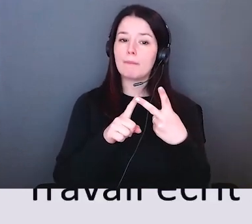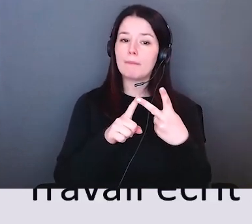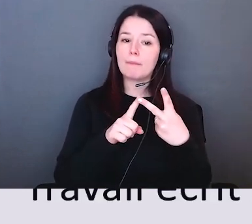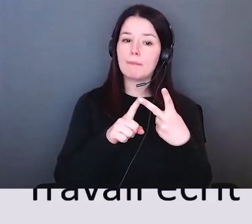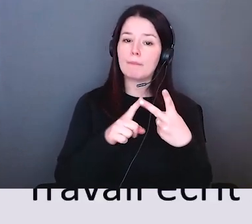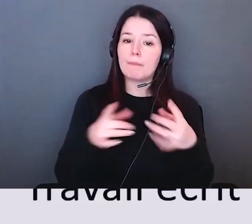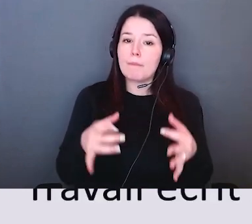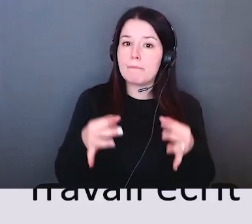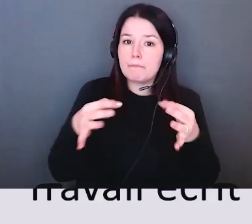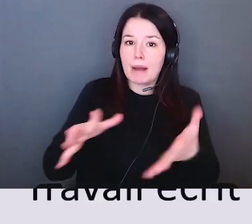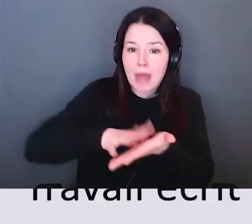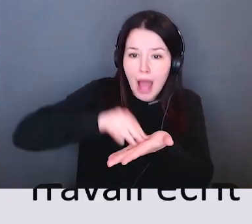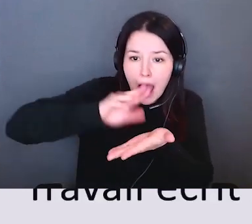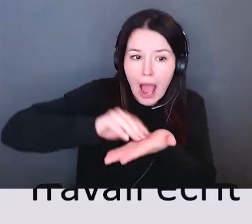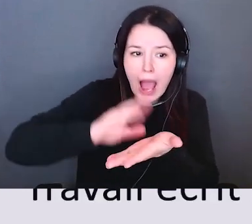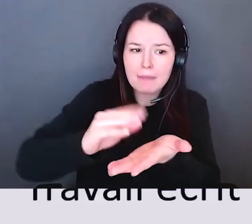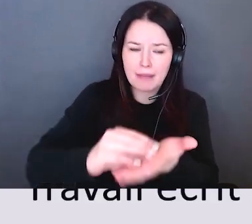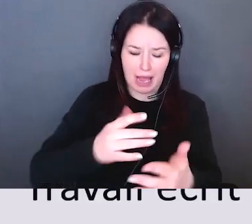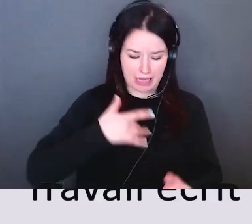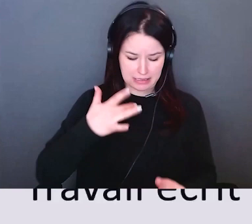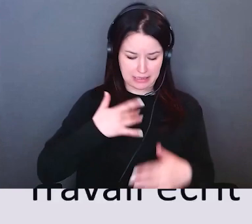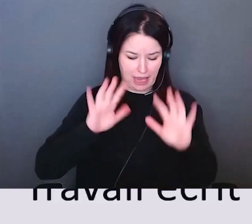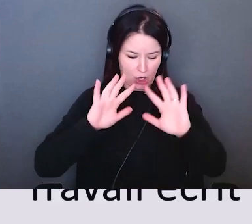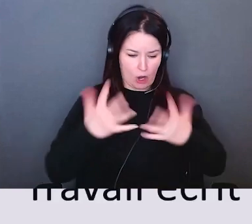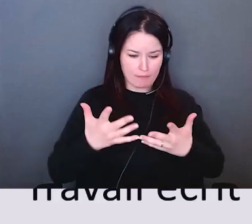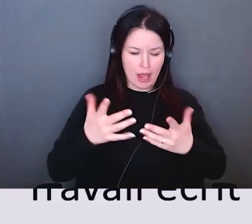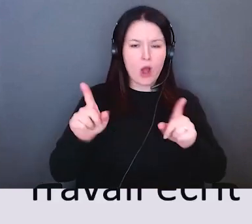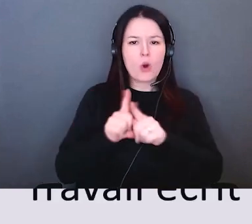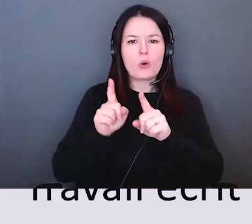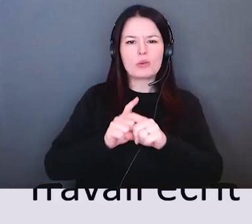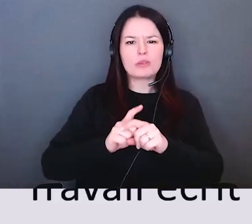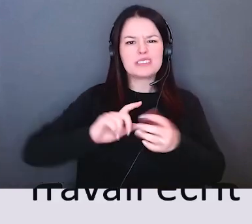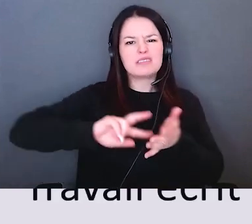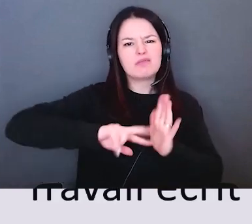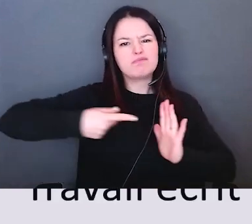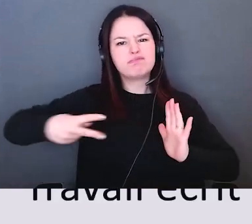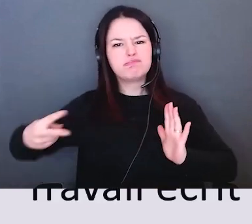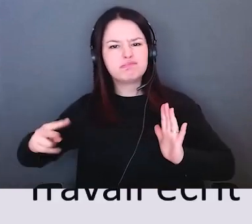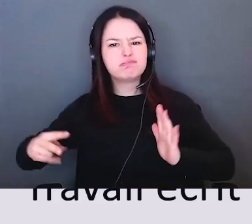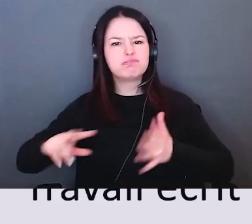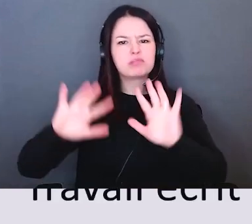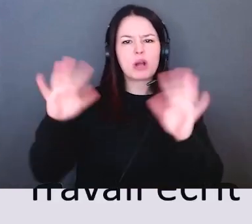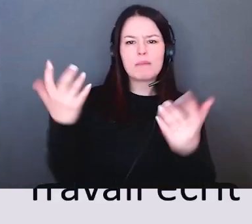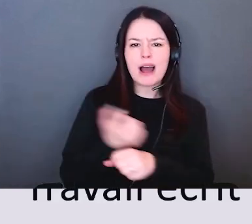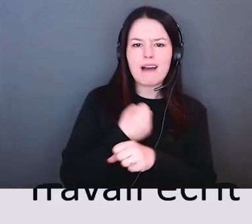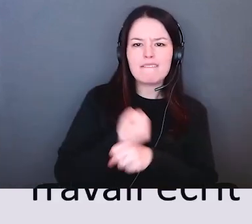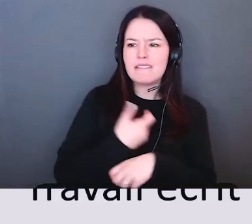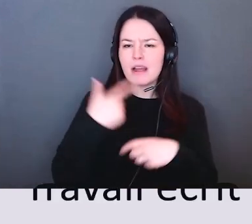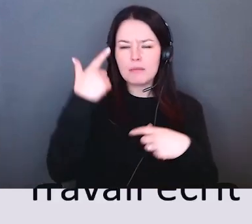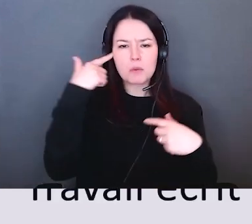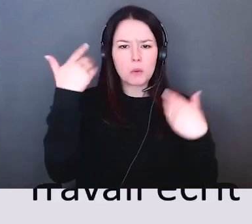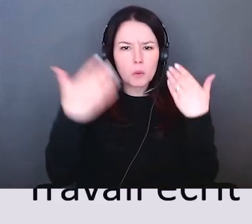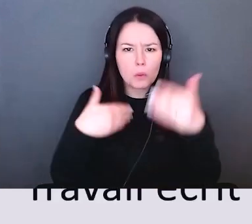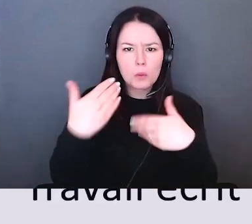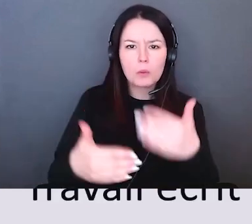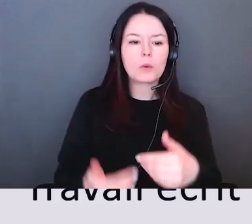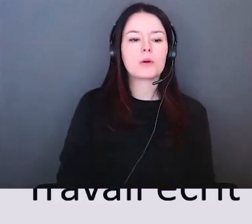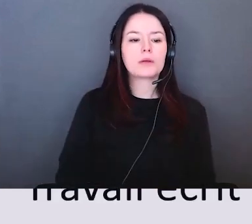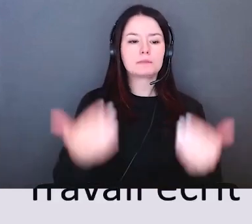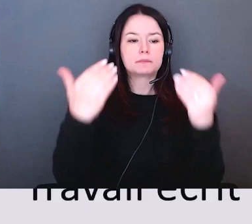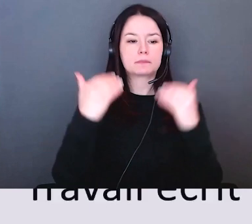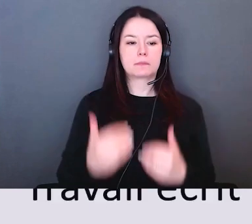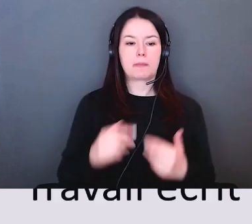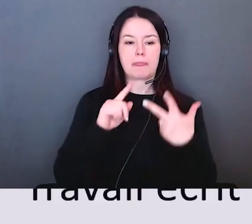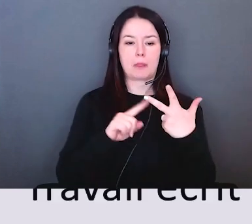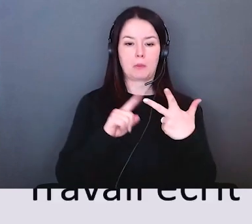que vous pouvez utiliser pour écrire cela pourrait être un crayon papier ou peut-être des notes